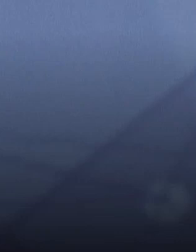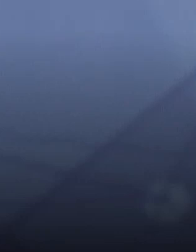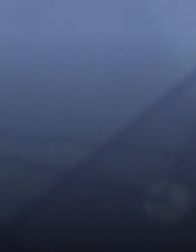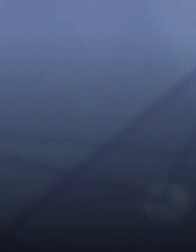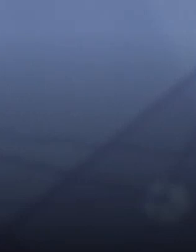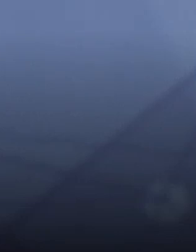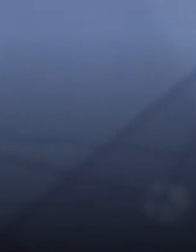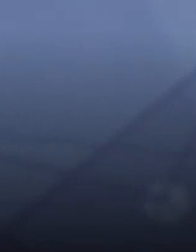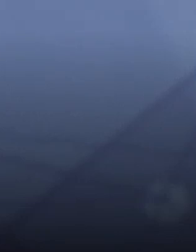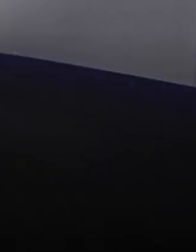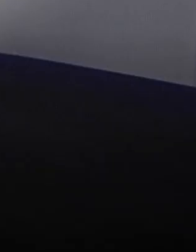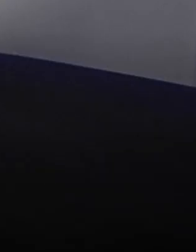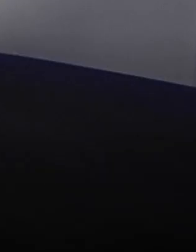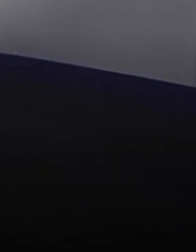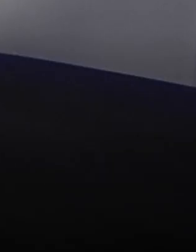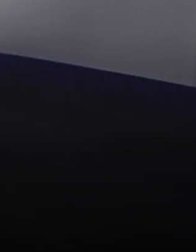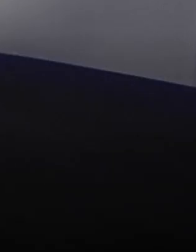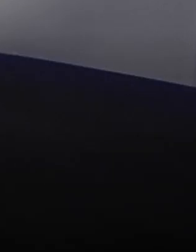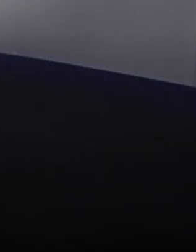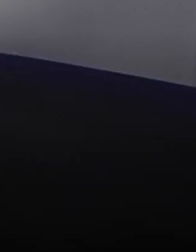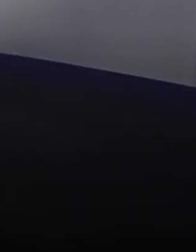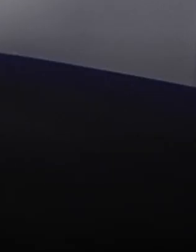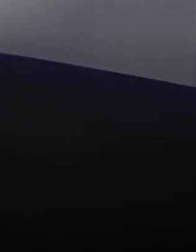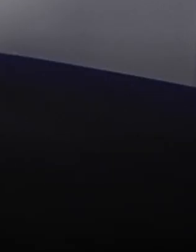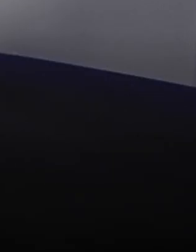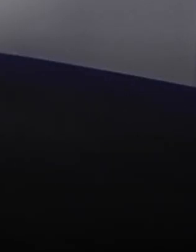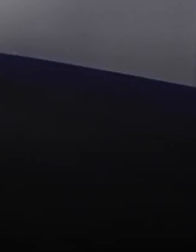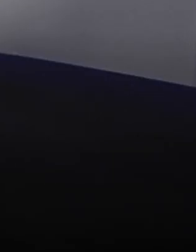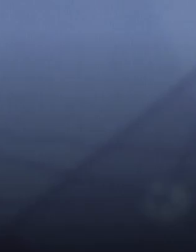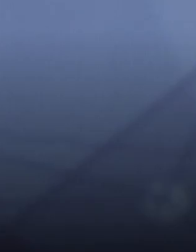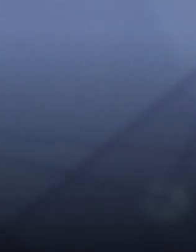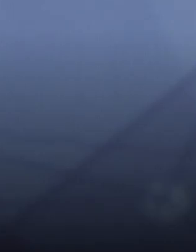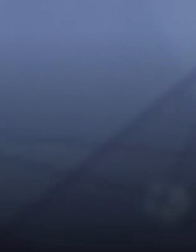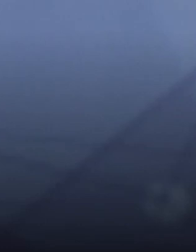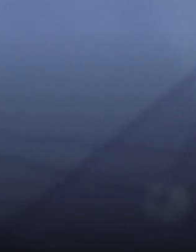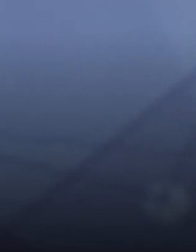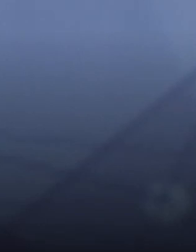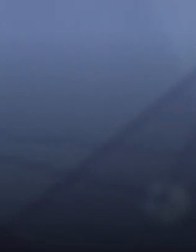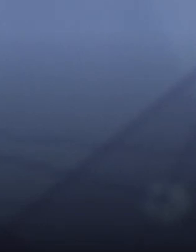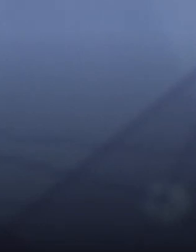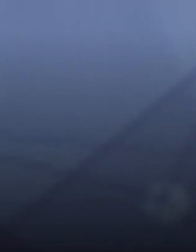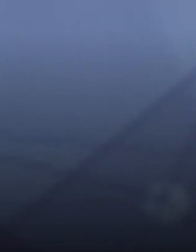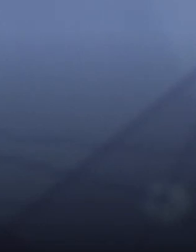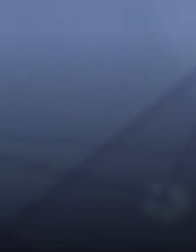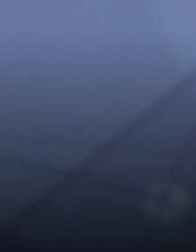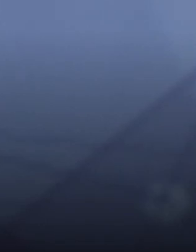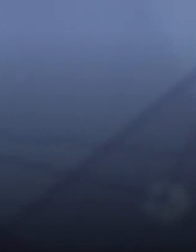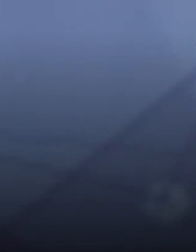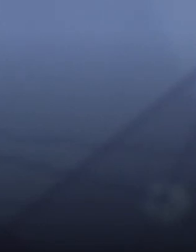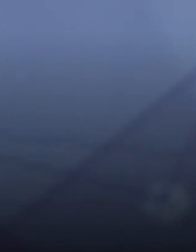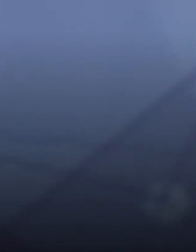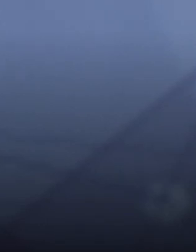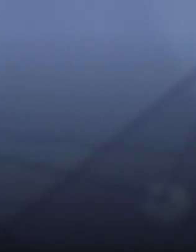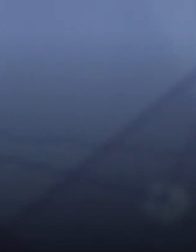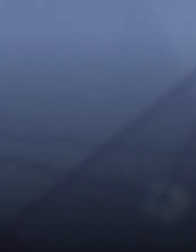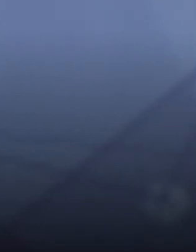'яткою місцевого. А завершуємо. Так. А також питання стосовно незаконного будівництва на території типографії і театру рішильє, що є об